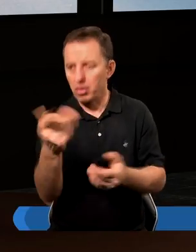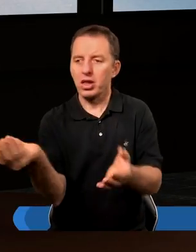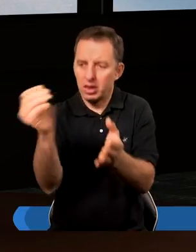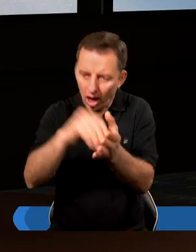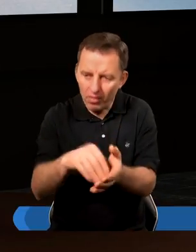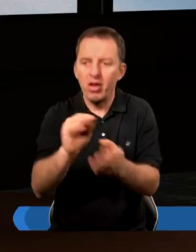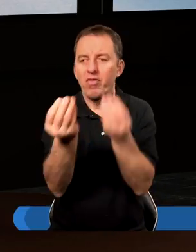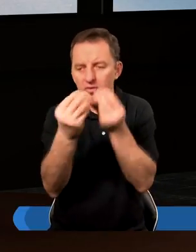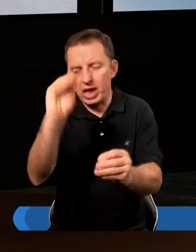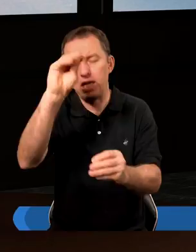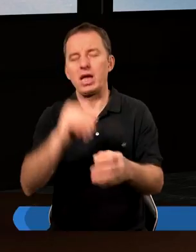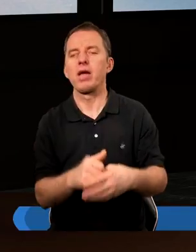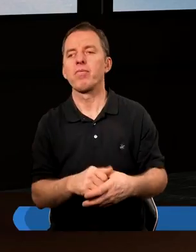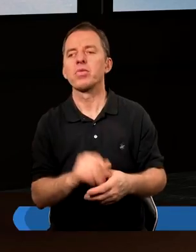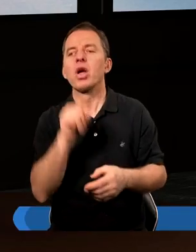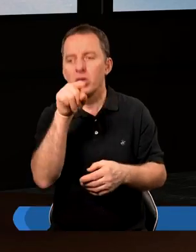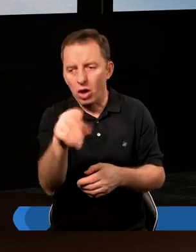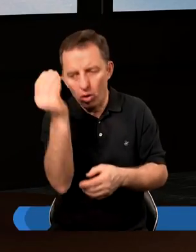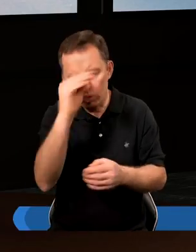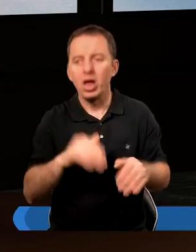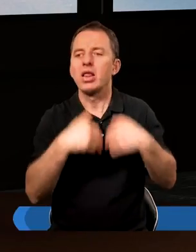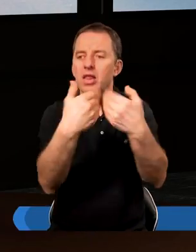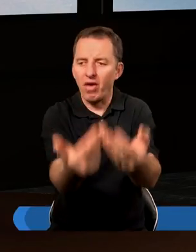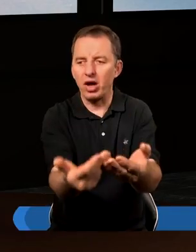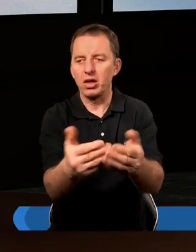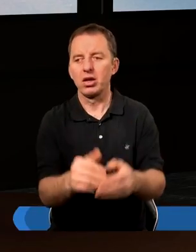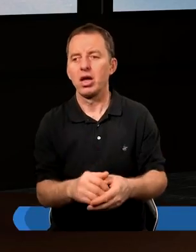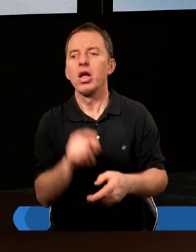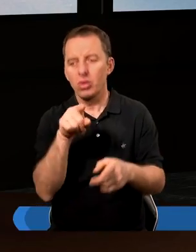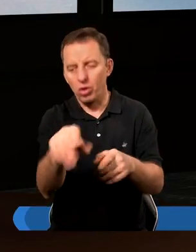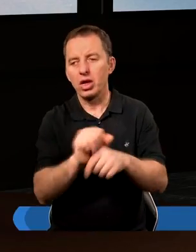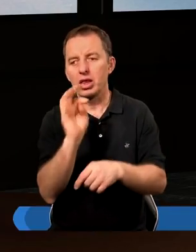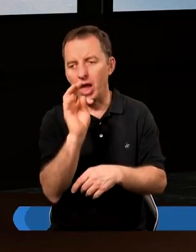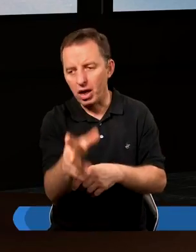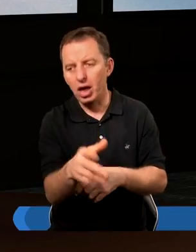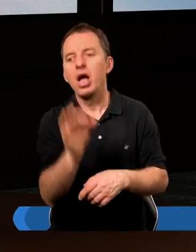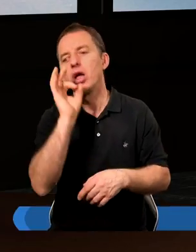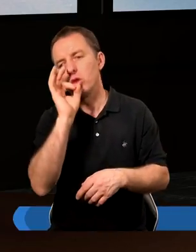będę dawał też więcej. Tylko ucz się dawać. I to jest to takie